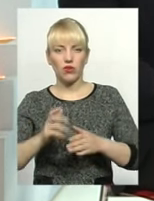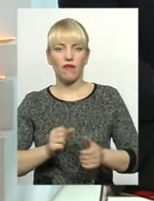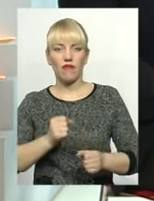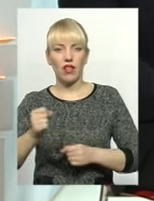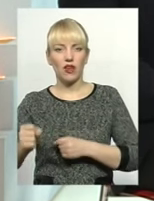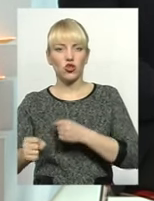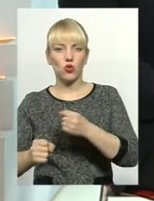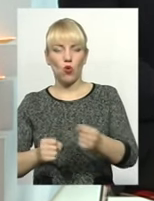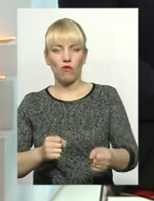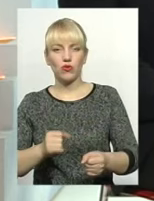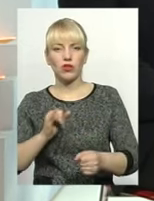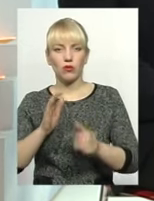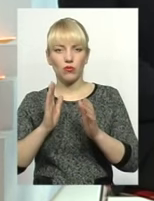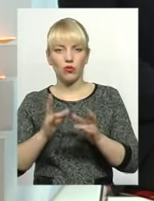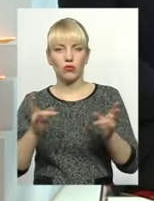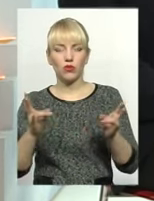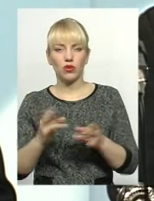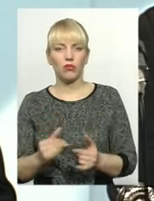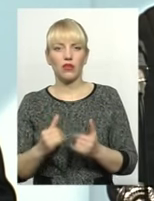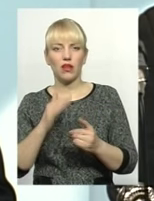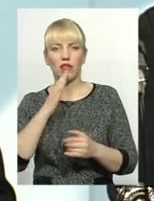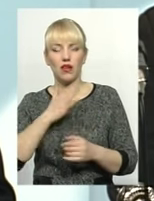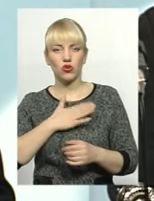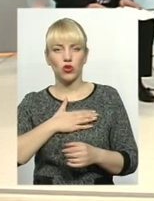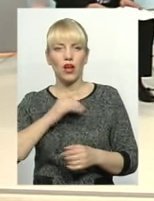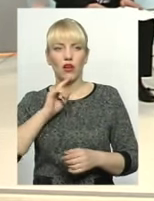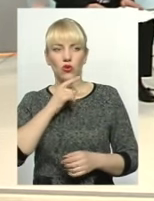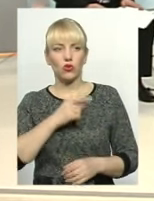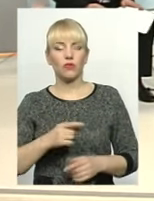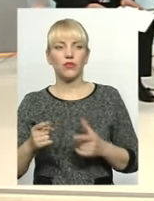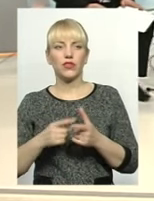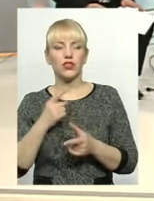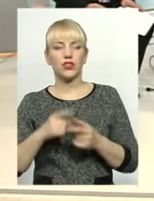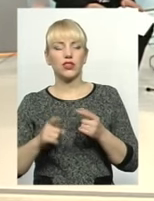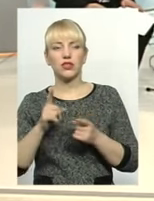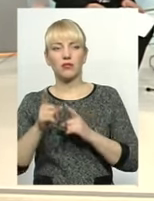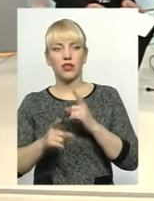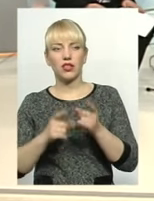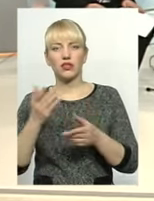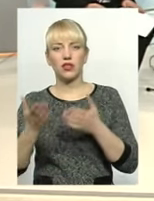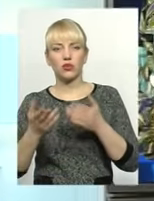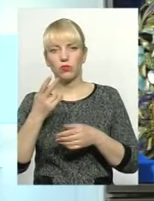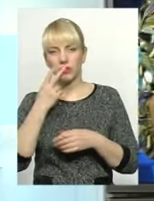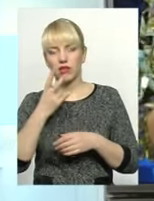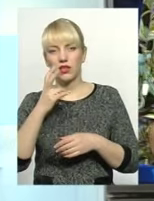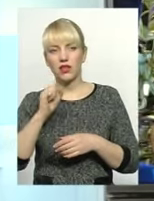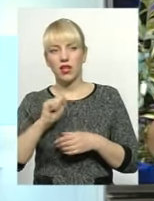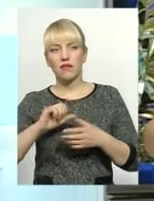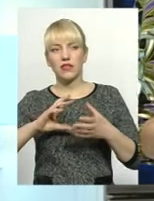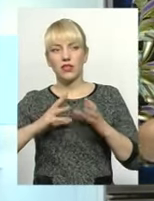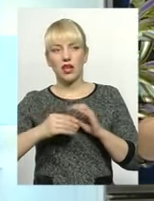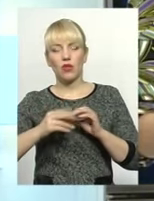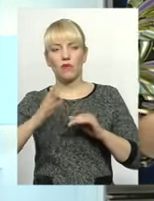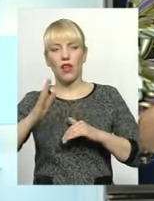і будуть потрібні для нашої економіки. Чи змінилася, якщо поглянути загалом на карту